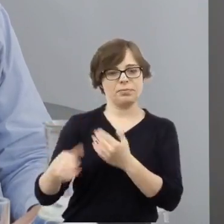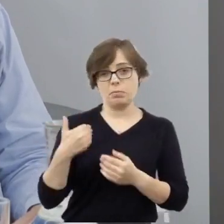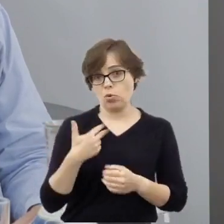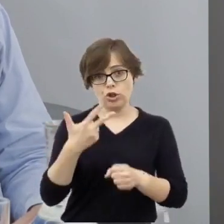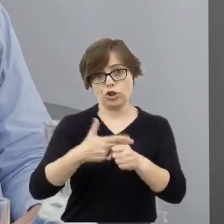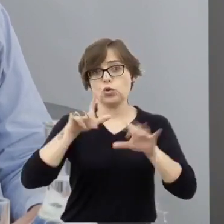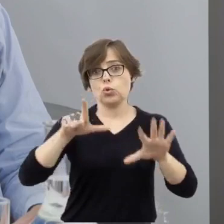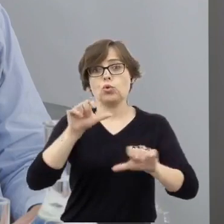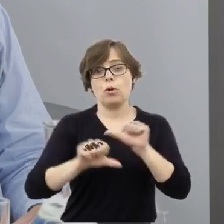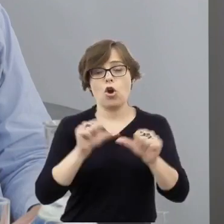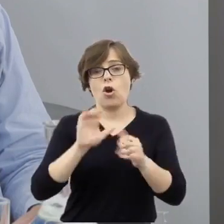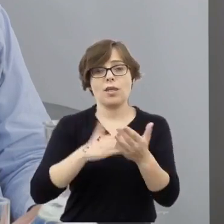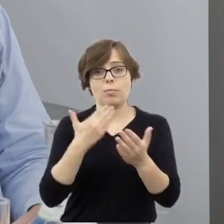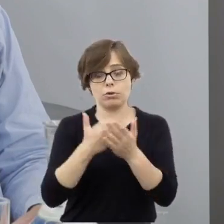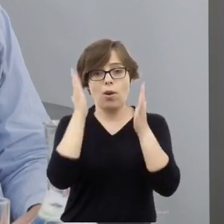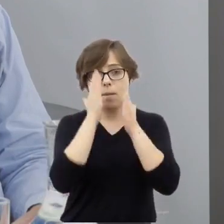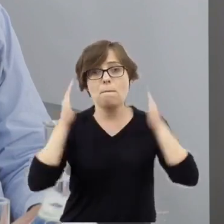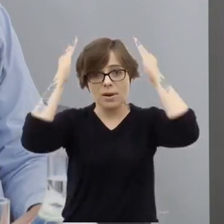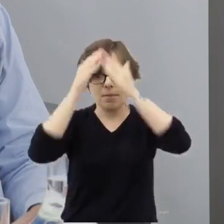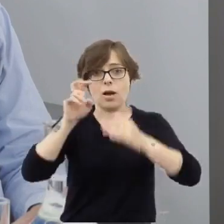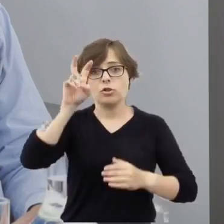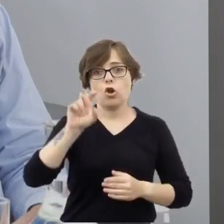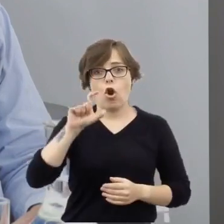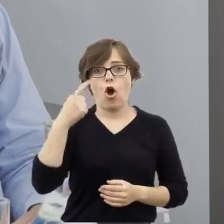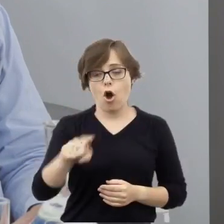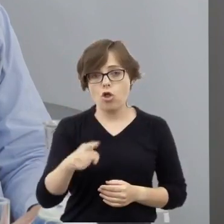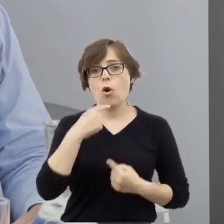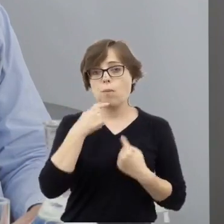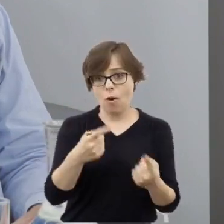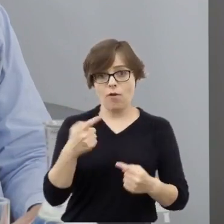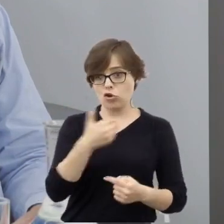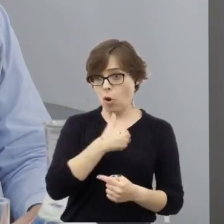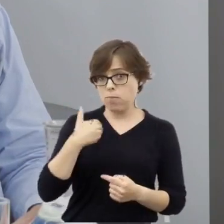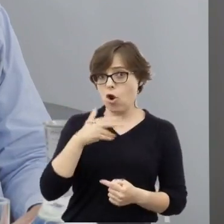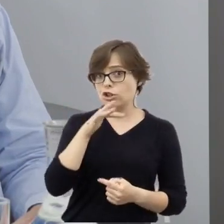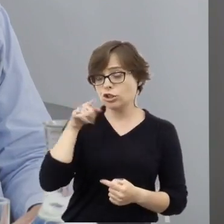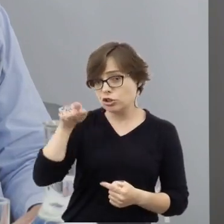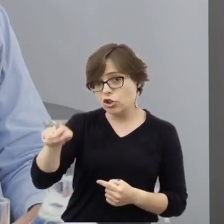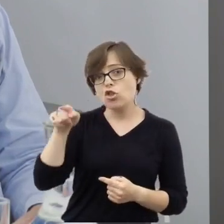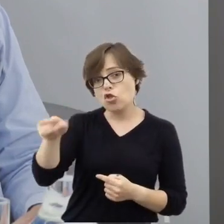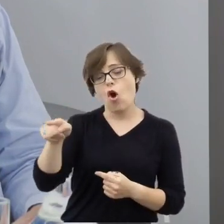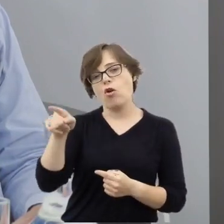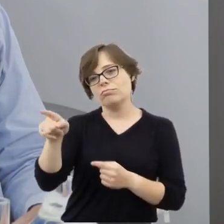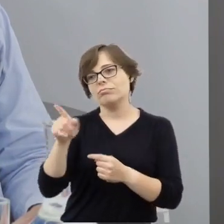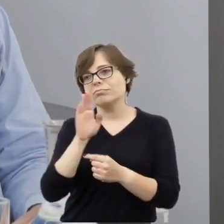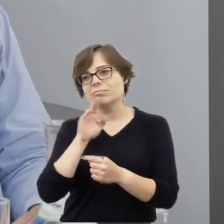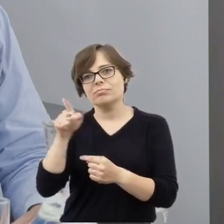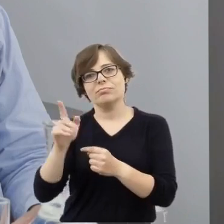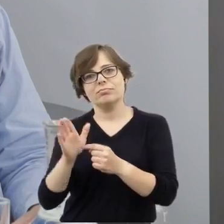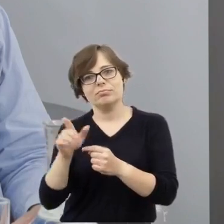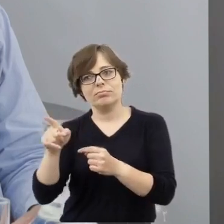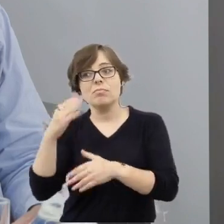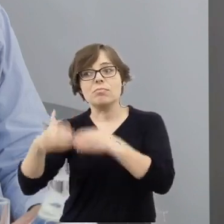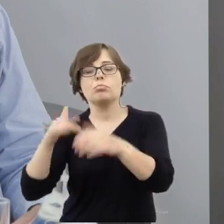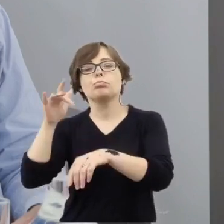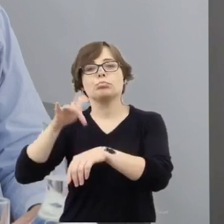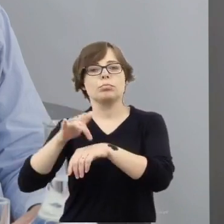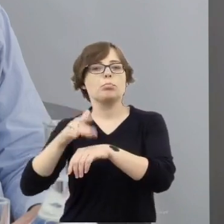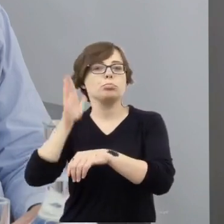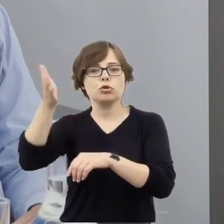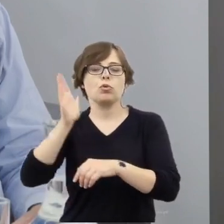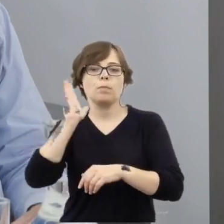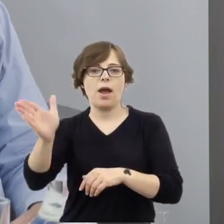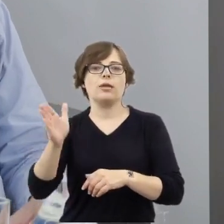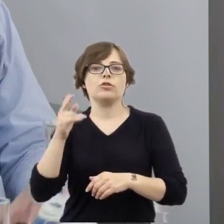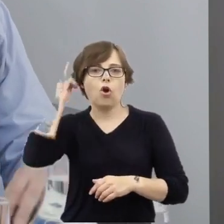prymas Hlond scharakteryzował polskich Żydów jako awangardę bolszewizmu i demoralizacji.